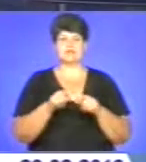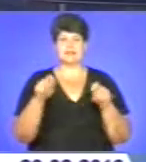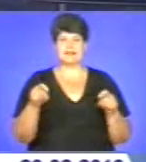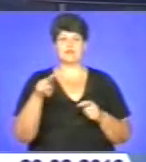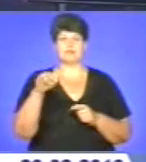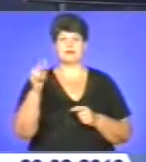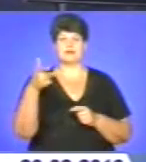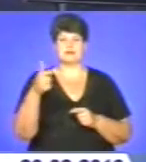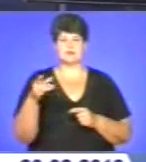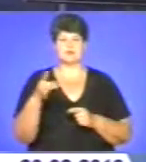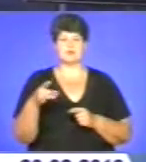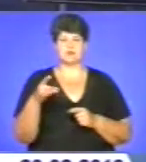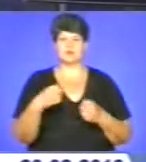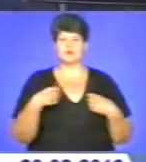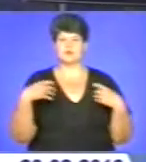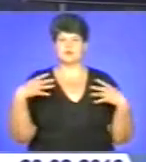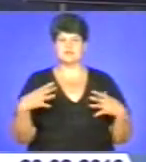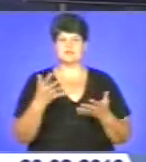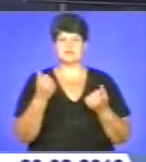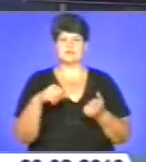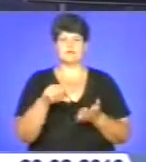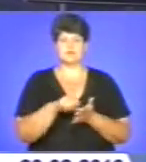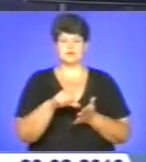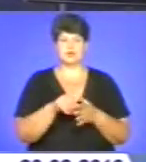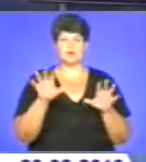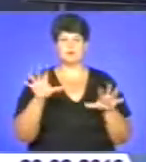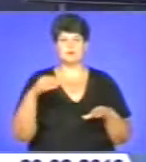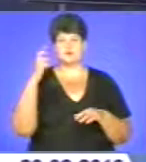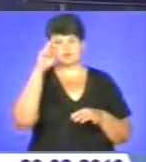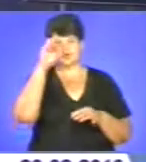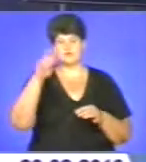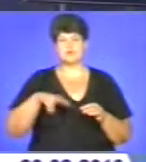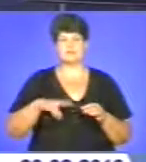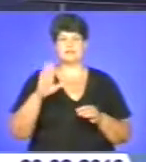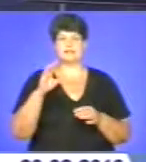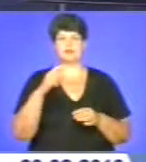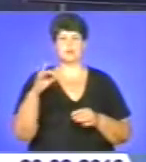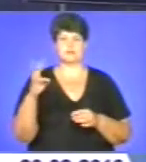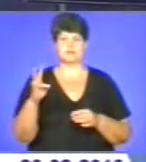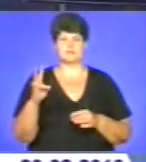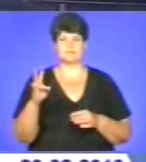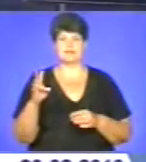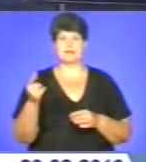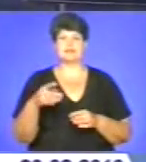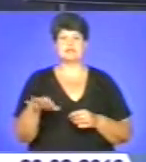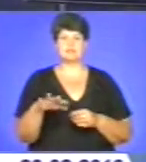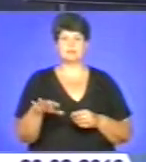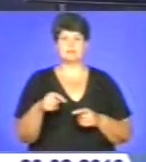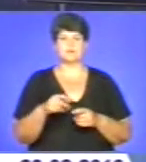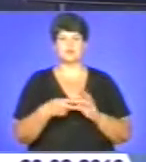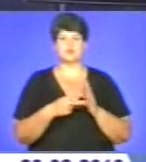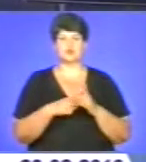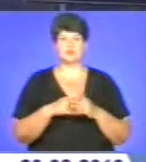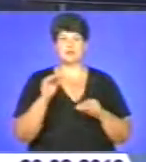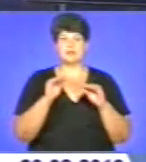Підгаєцькому районі. У ручистостях взяв участь голова обласної державної адміністрації Валентин Хоптян. На Тернопільщині планують